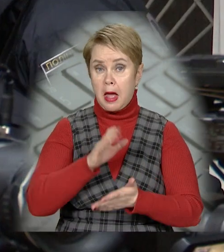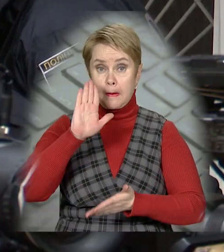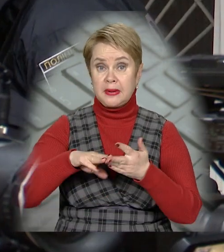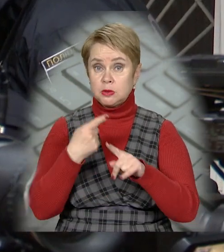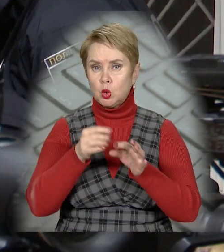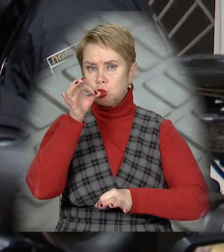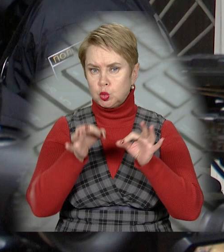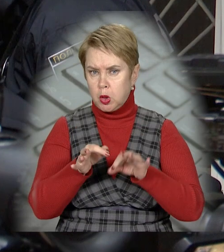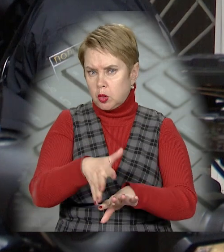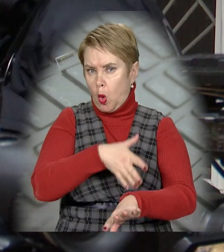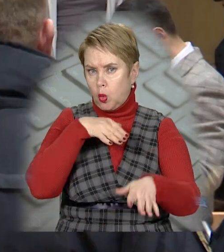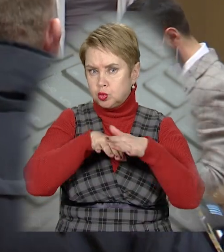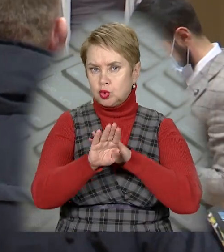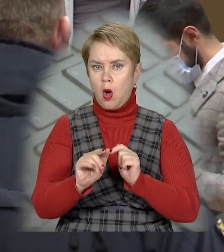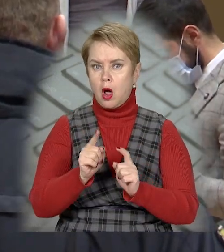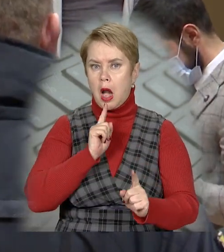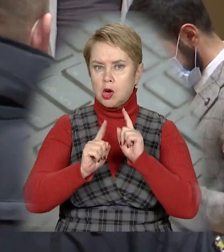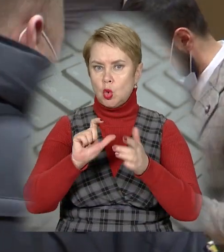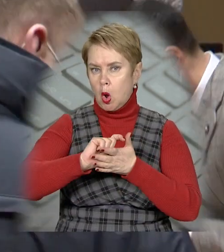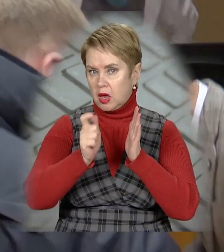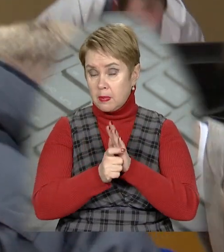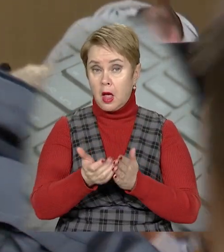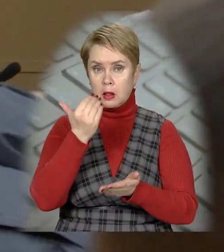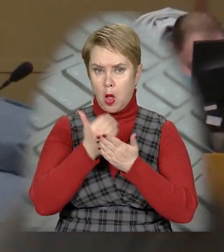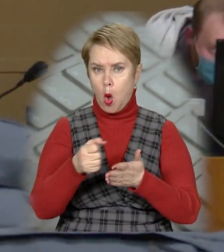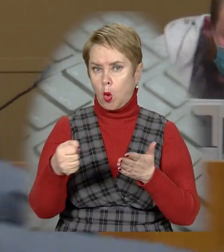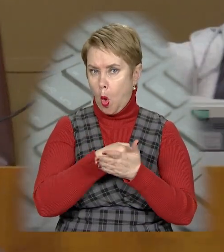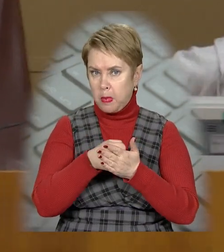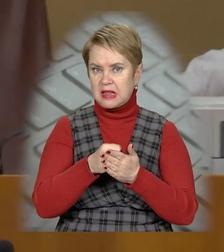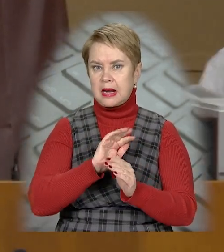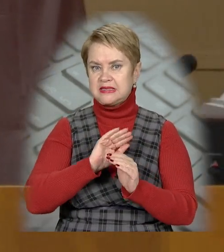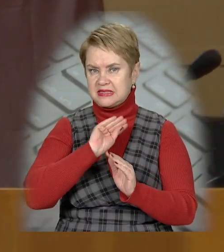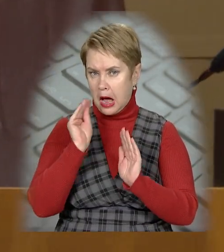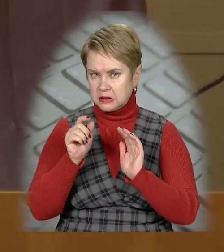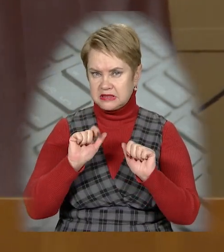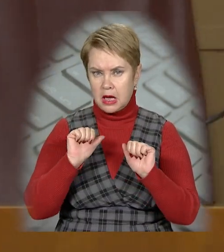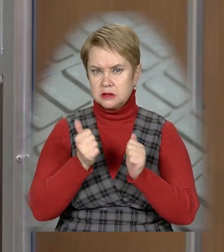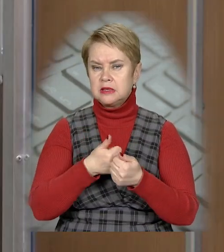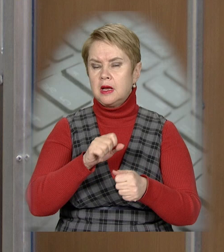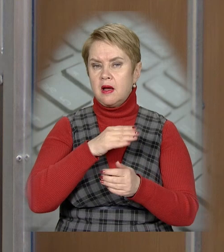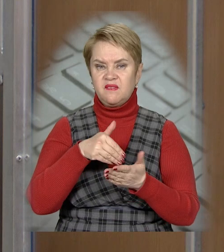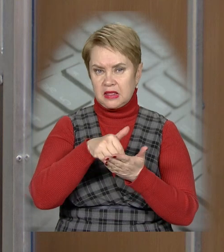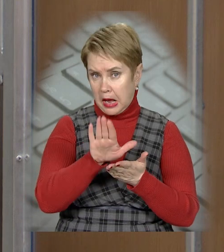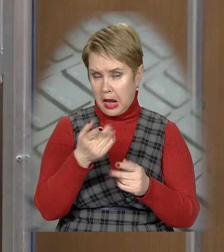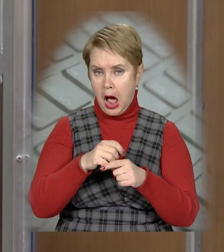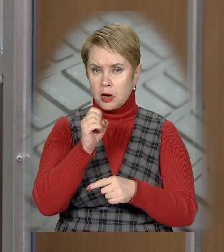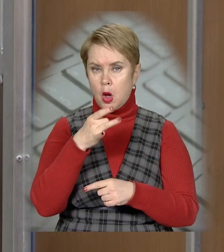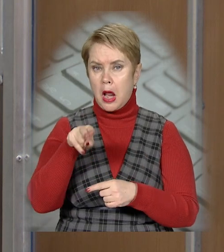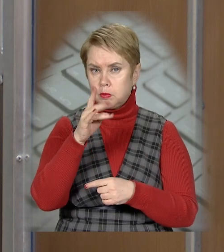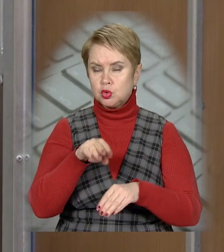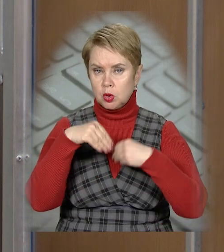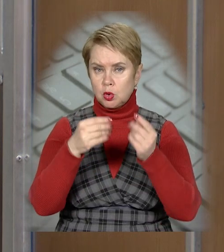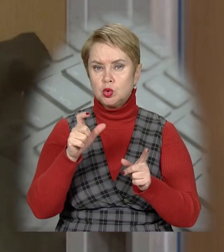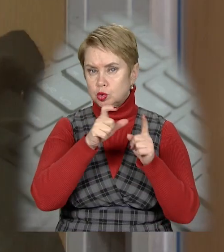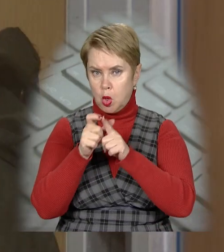Після цього суддя надовго пішов у дорадчу кімнату і зрештою клопотання про закрите засідання відхилив. Коли ж підозрюваному Артемію